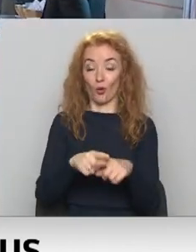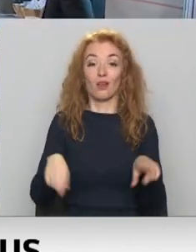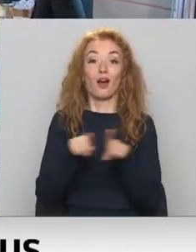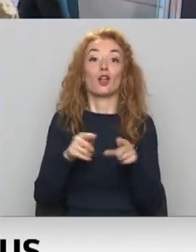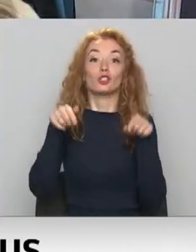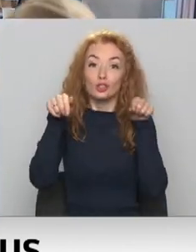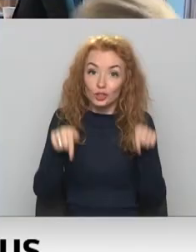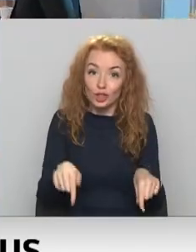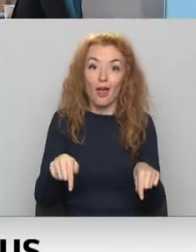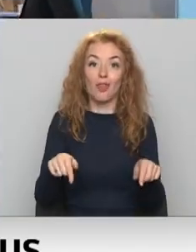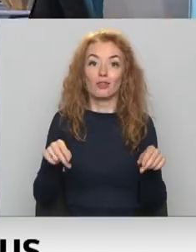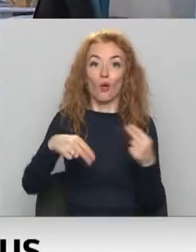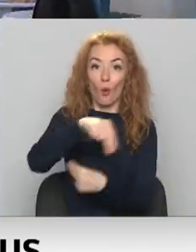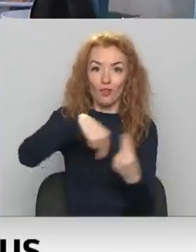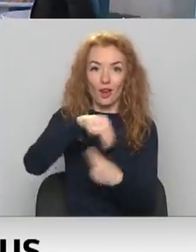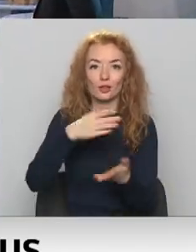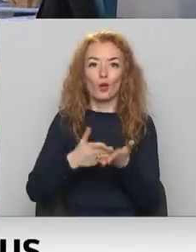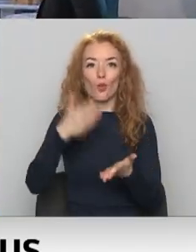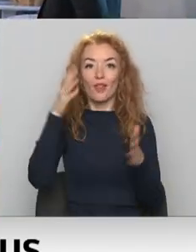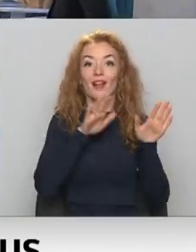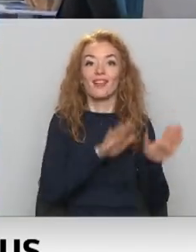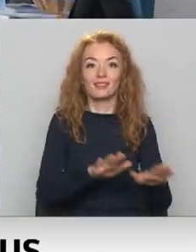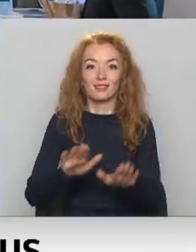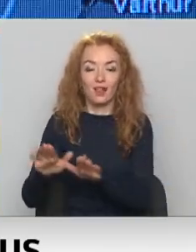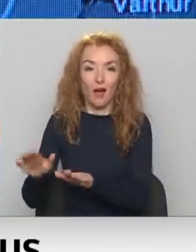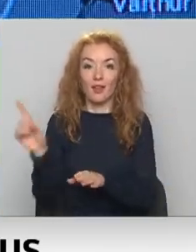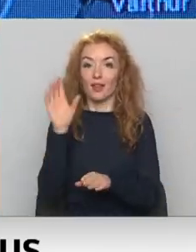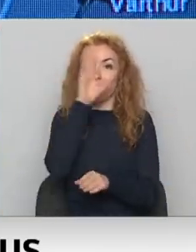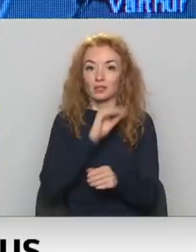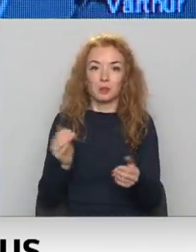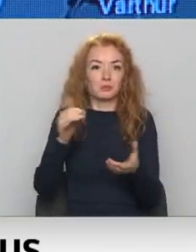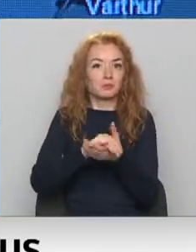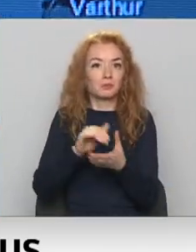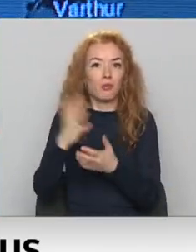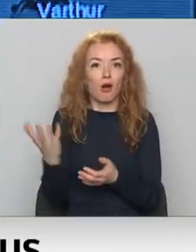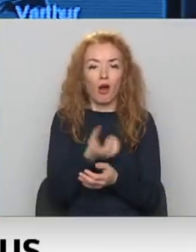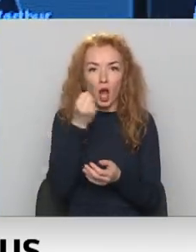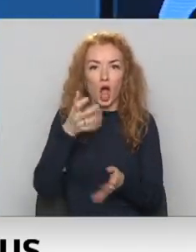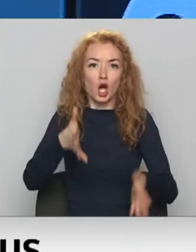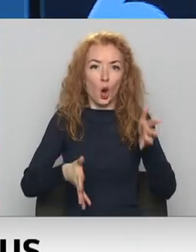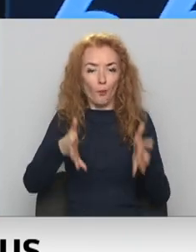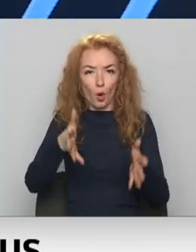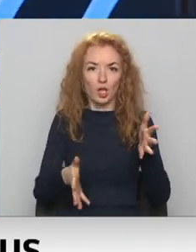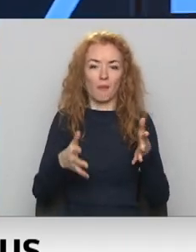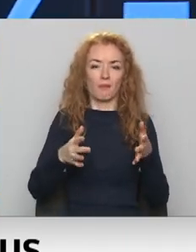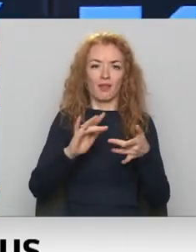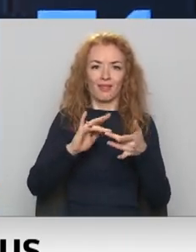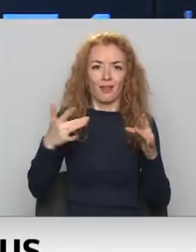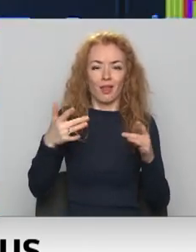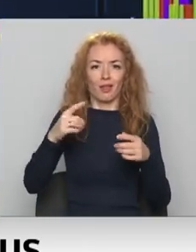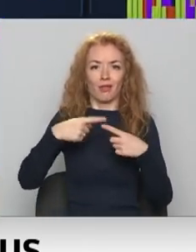šeit paralēli konferencai notiek izstādi, kur iespējams iepazīties ar mākslīgo intelektu, kas palīdz plānot